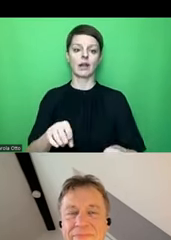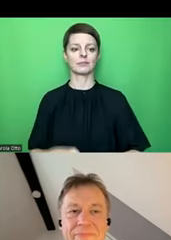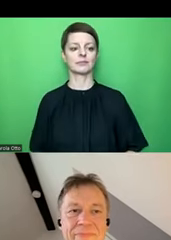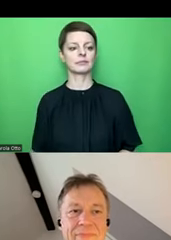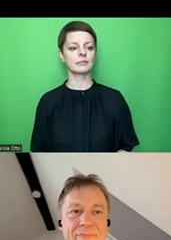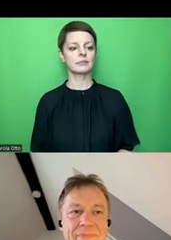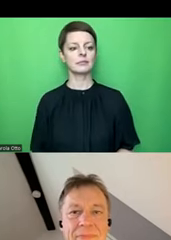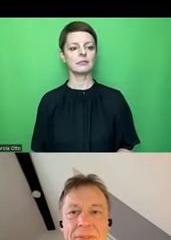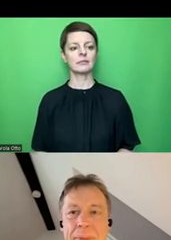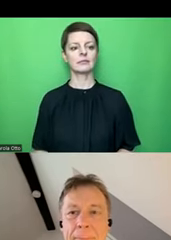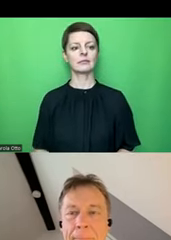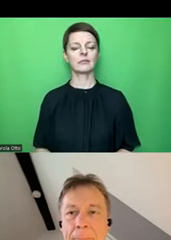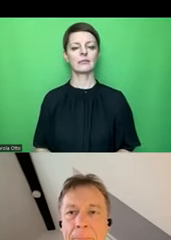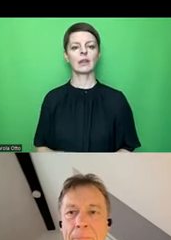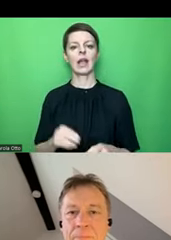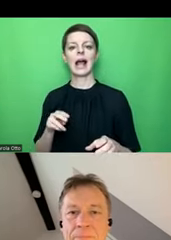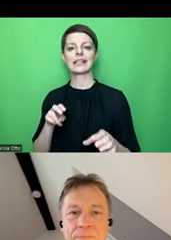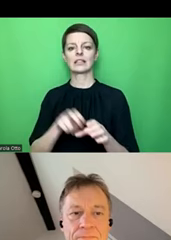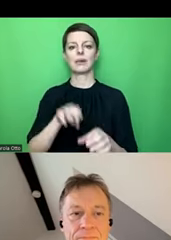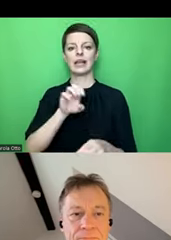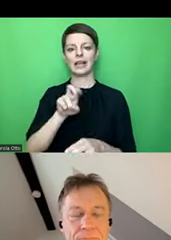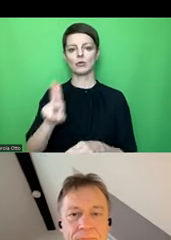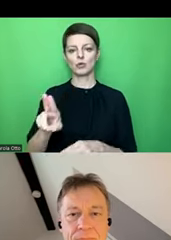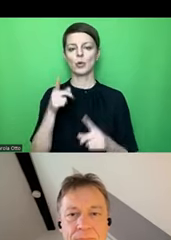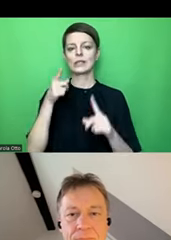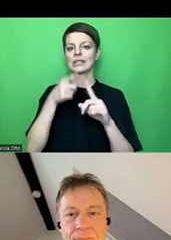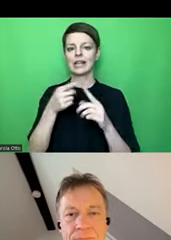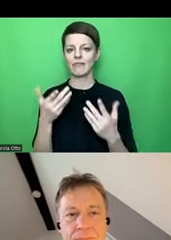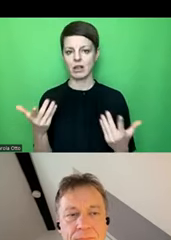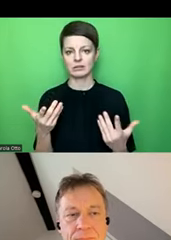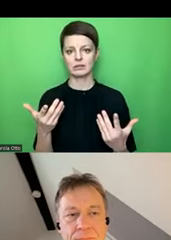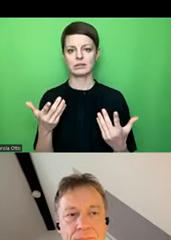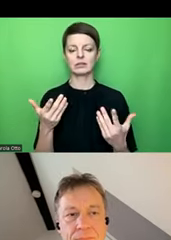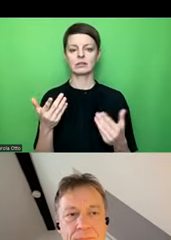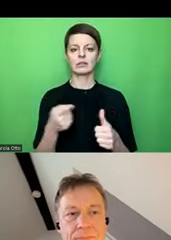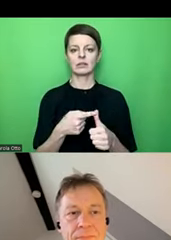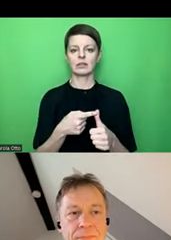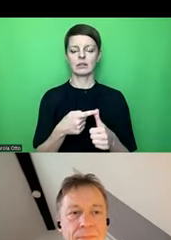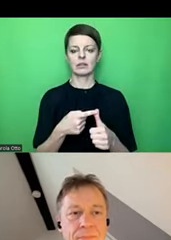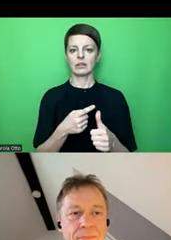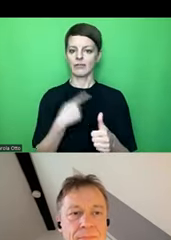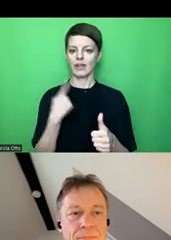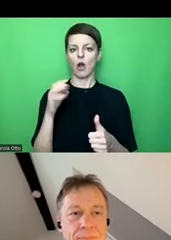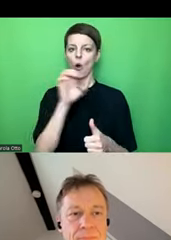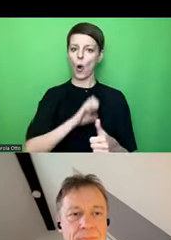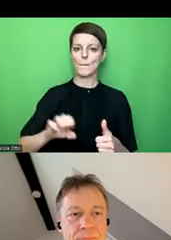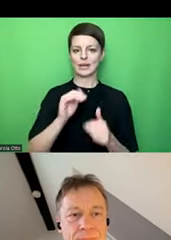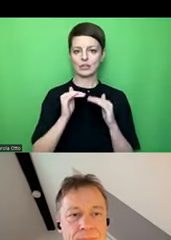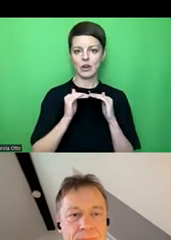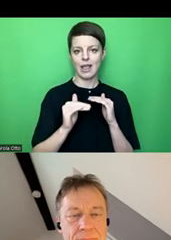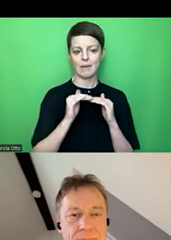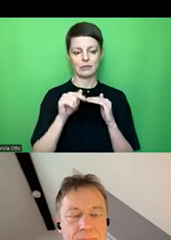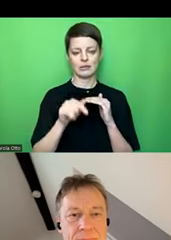Worum geht es bei Accessible EU? Es geht also zum einen darum, dass wir tatsächlich auch auf europäischer Ebene